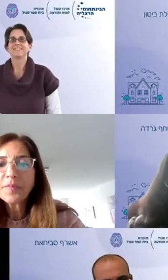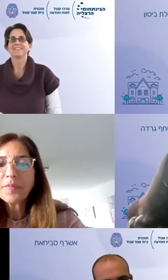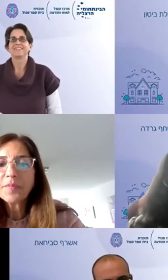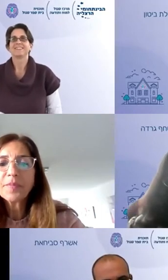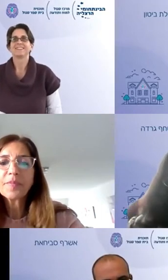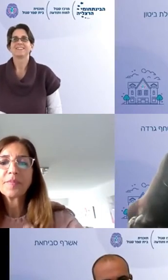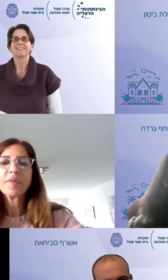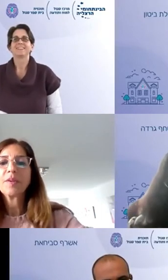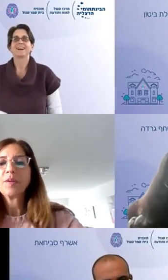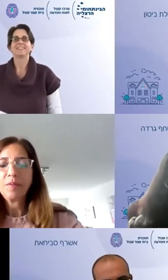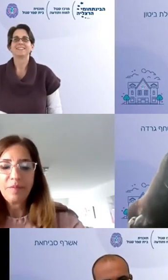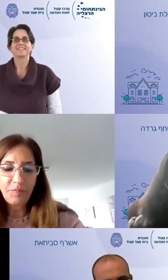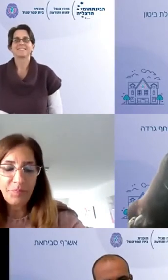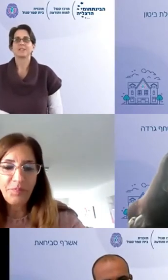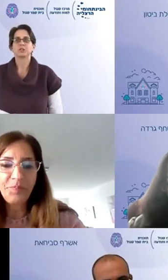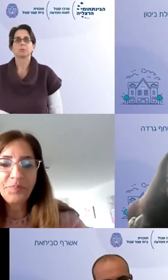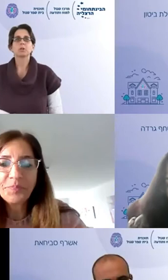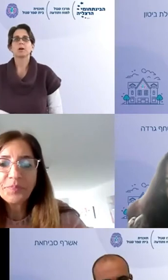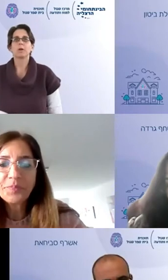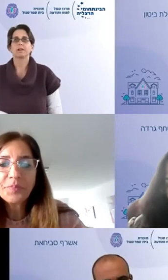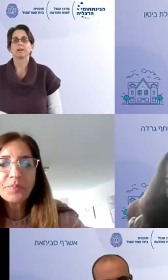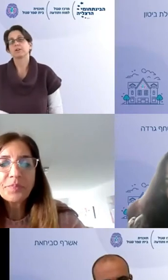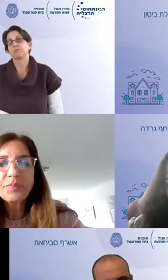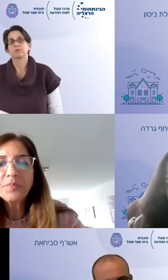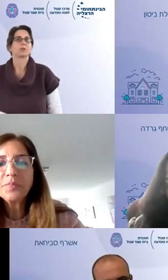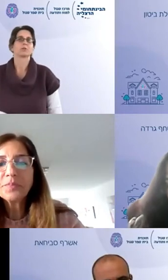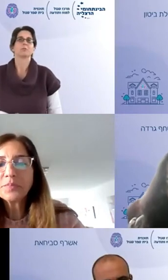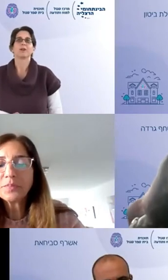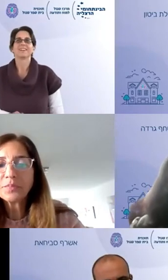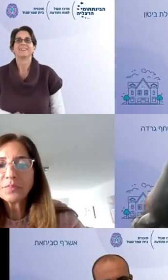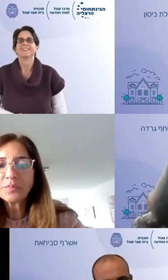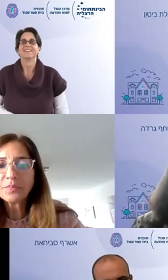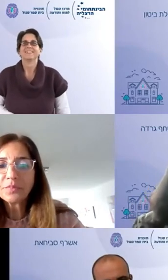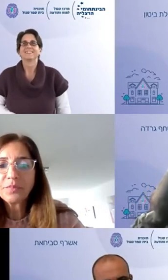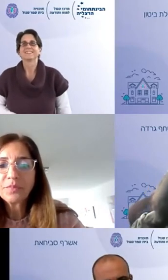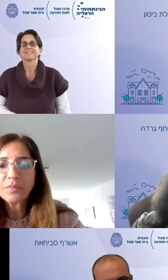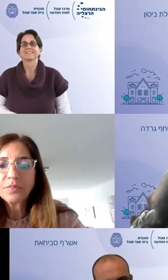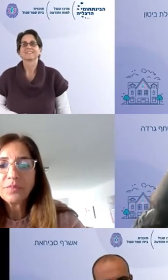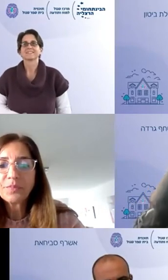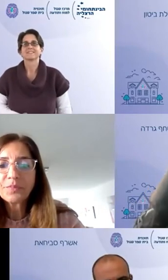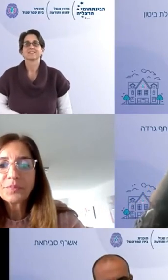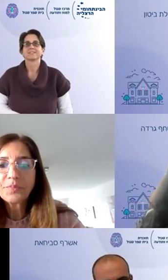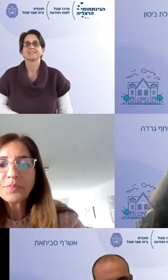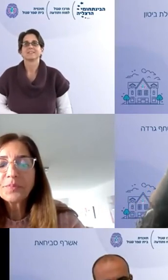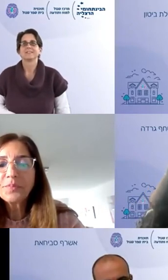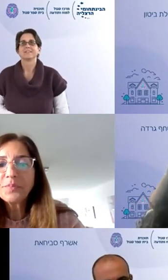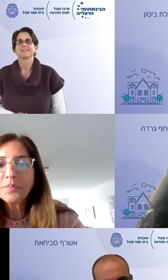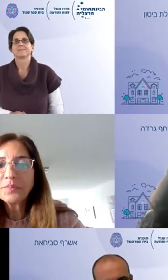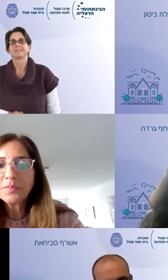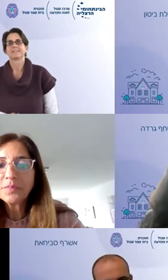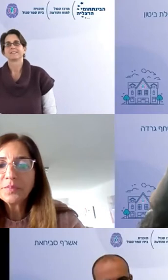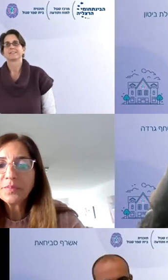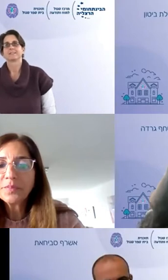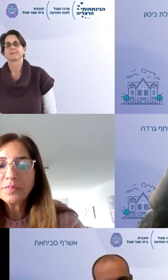היי שומעים אותי שומעים אותך מעולה אני לפחות שומעת אותך מעולה אז שלום אייל